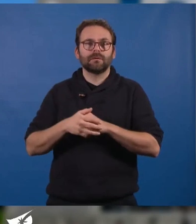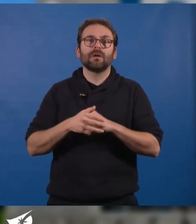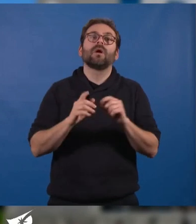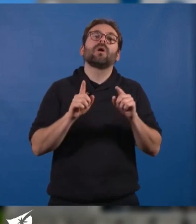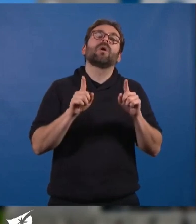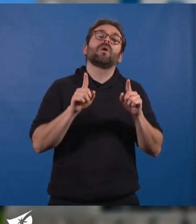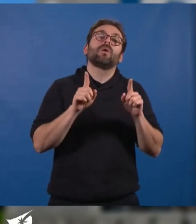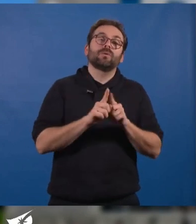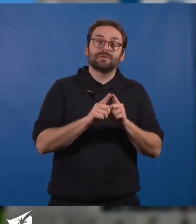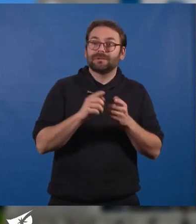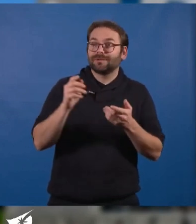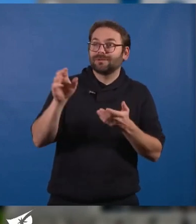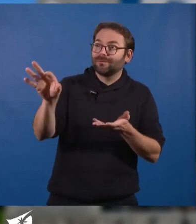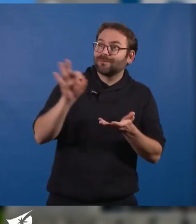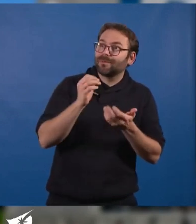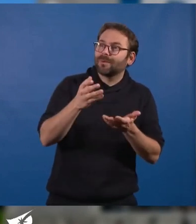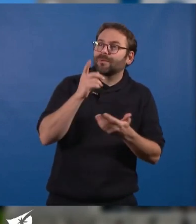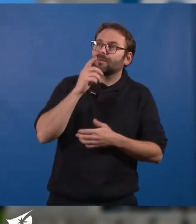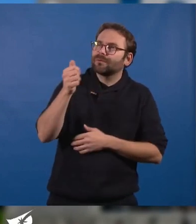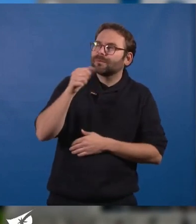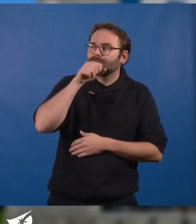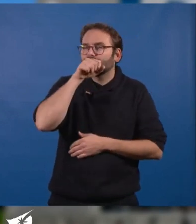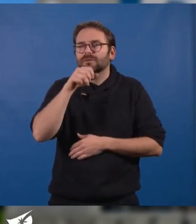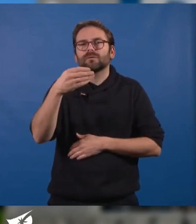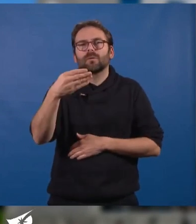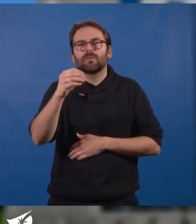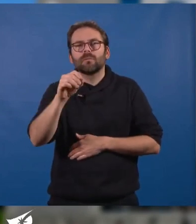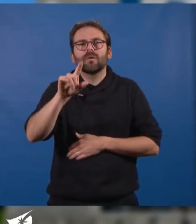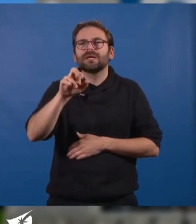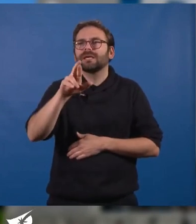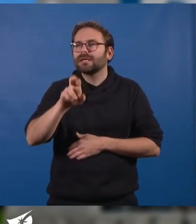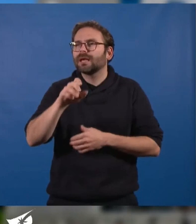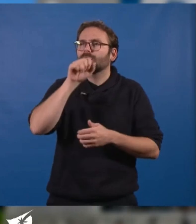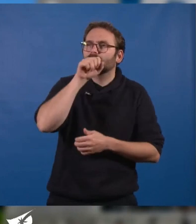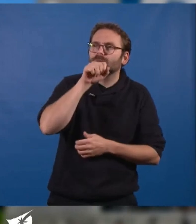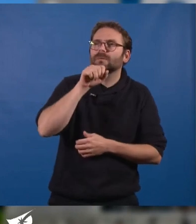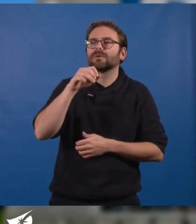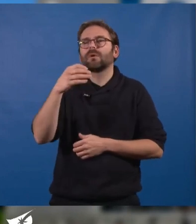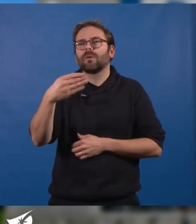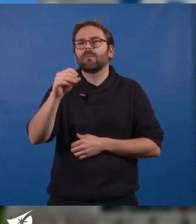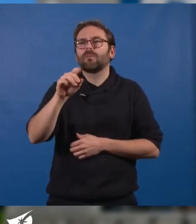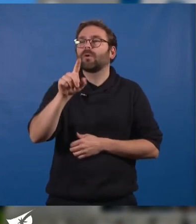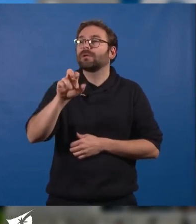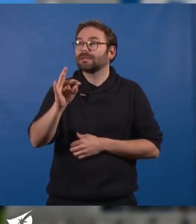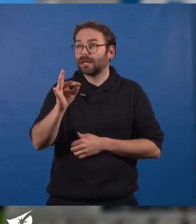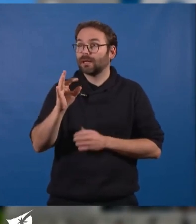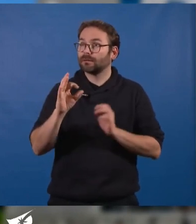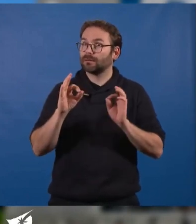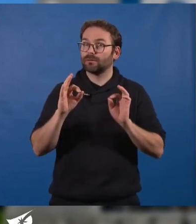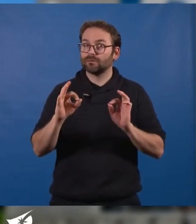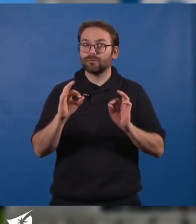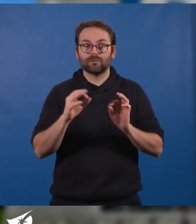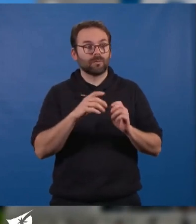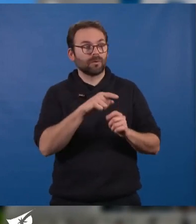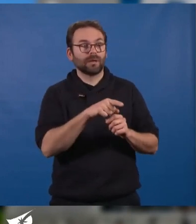'elle nous dit son amour pour Molière et Mozart, que nous sommes en train de corriger la